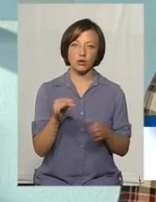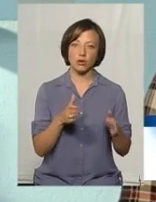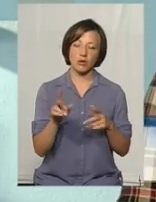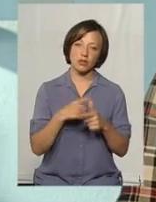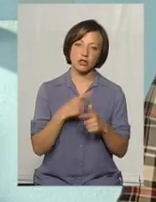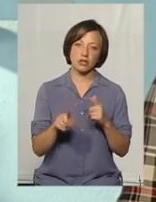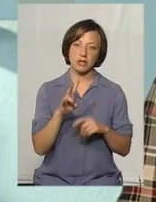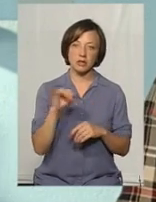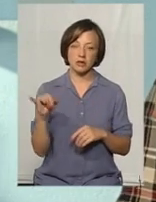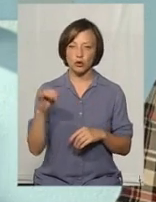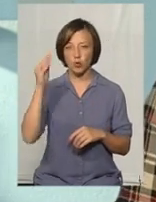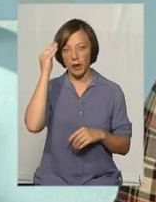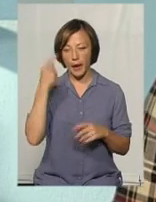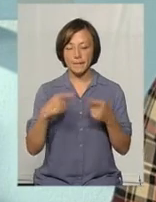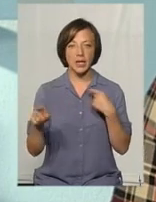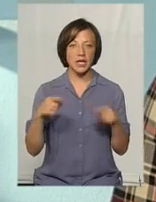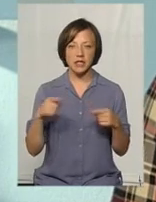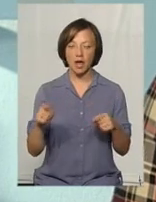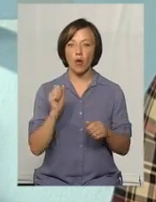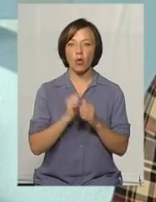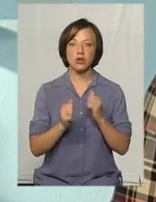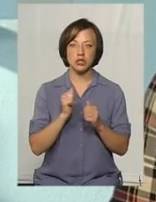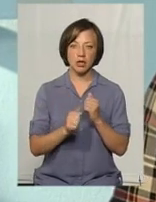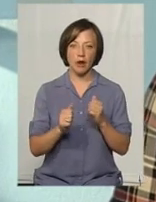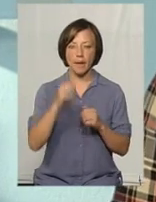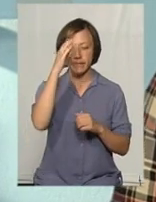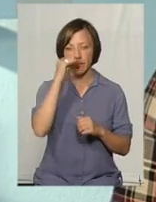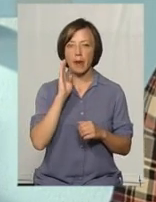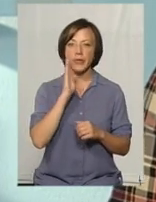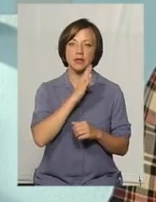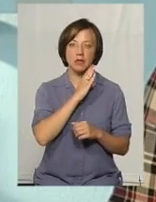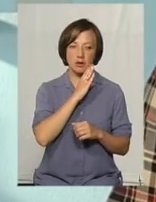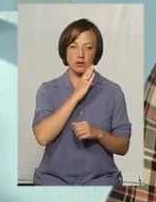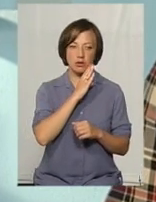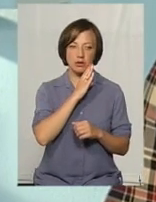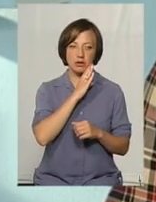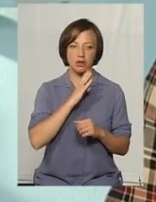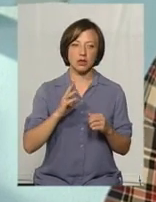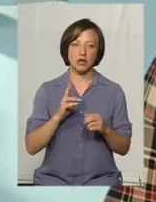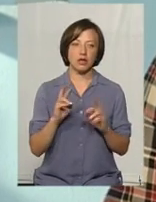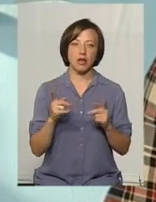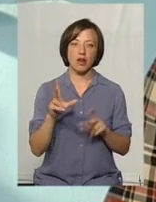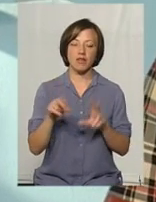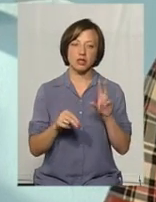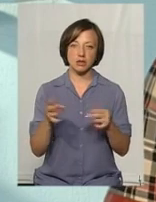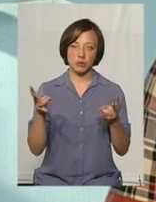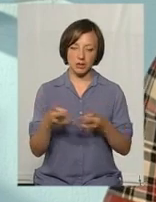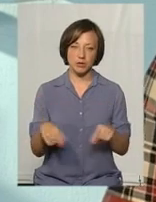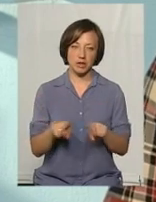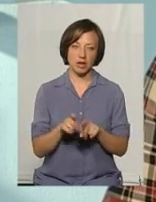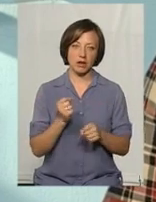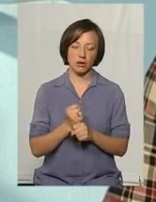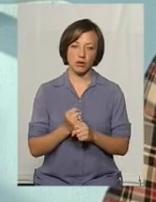вона, чи ні. Думки розходяться. І кожен батько і мама, як заважають за потрібне, так і